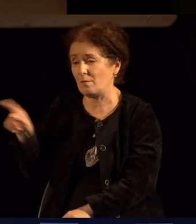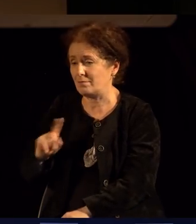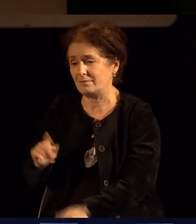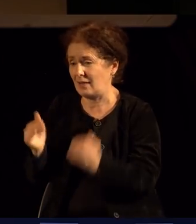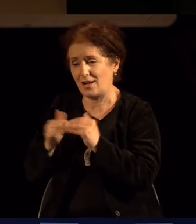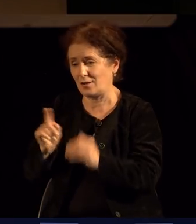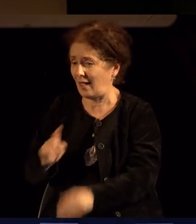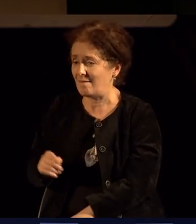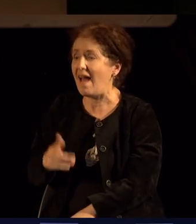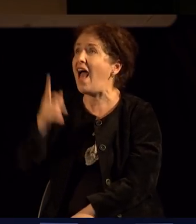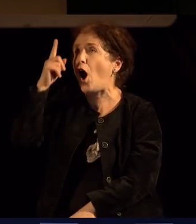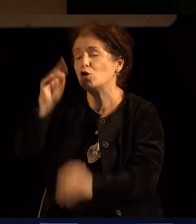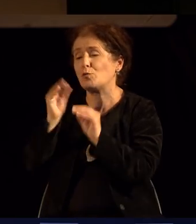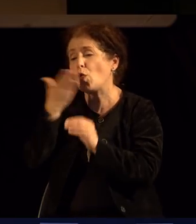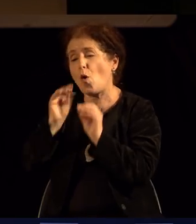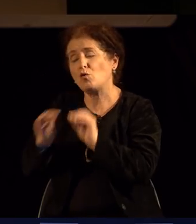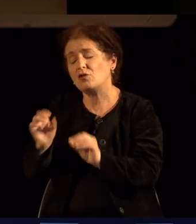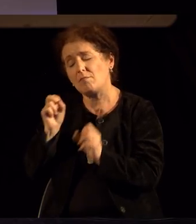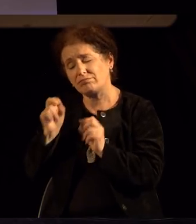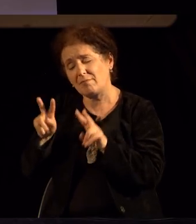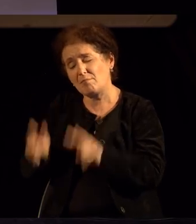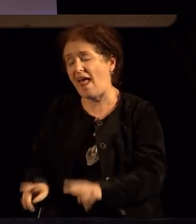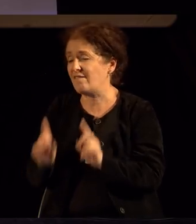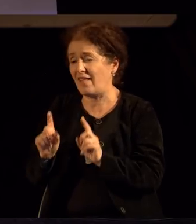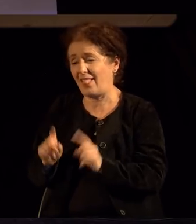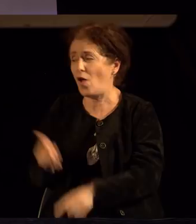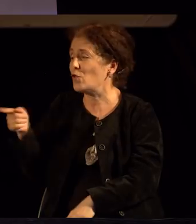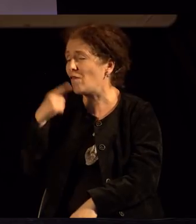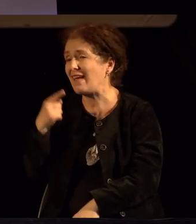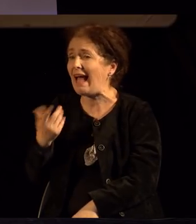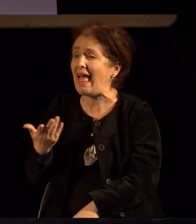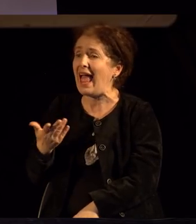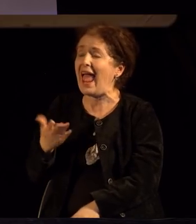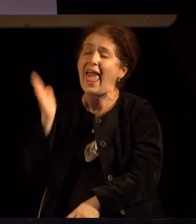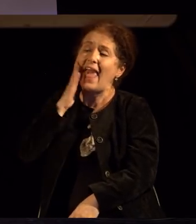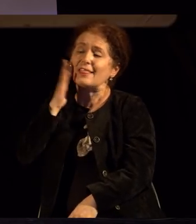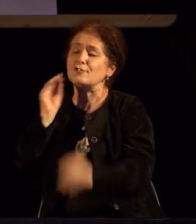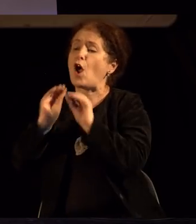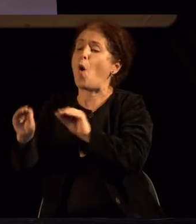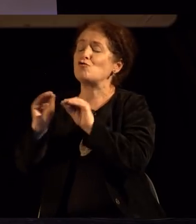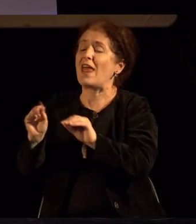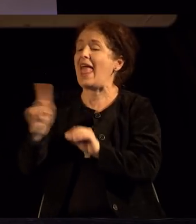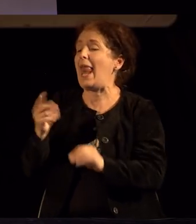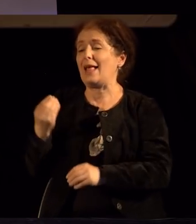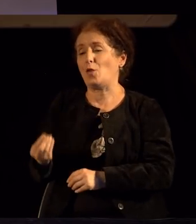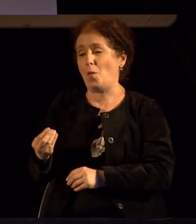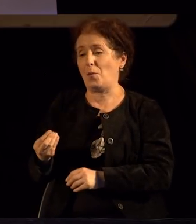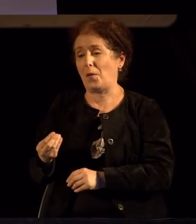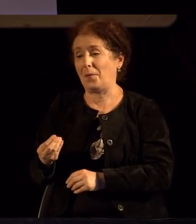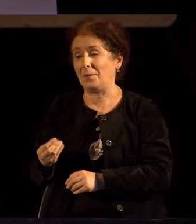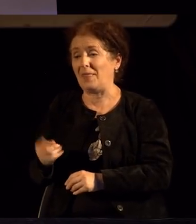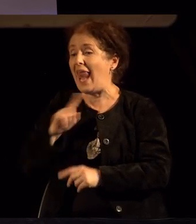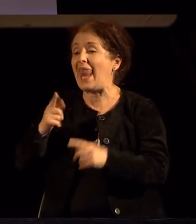Па затоа имате премногу моралистички и етички учења кои не ги